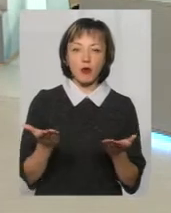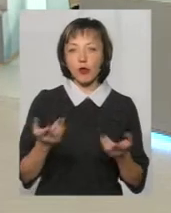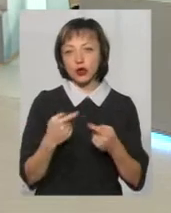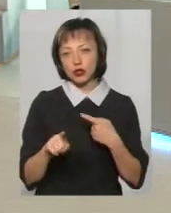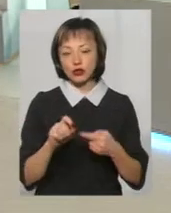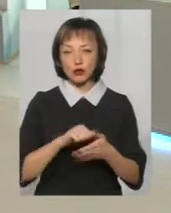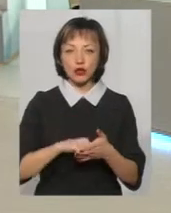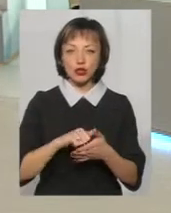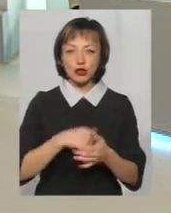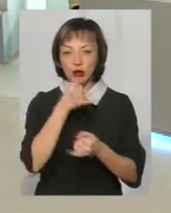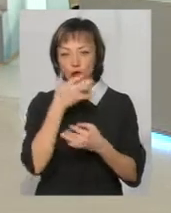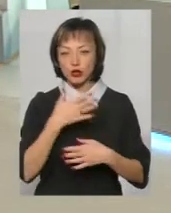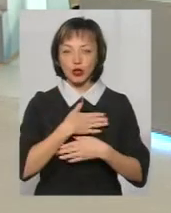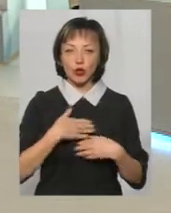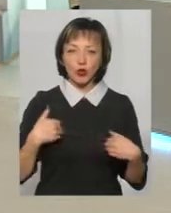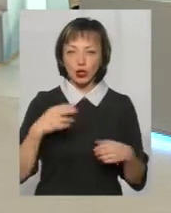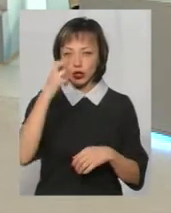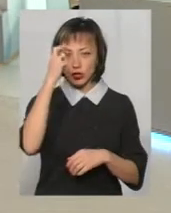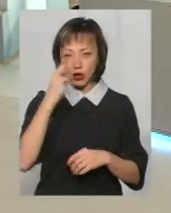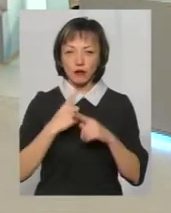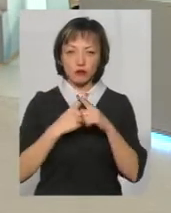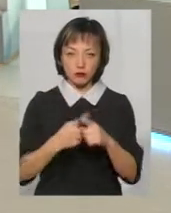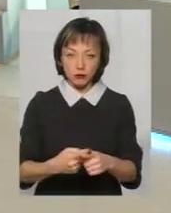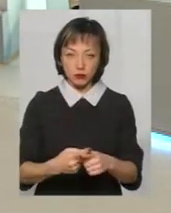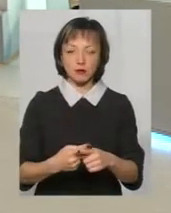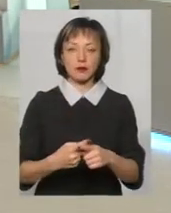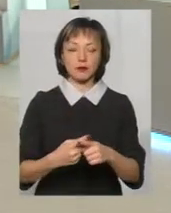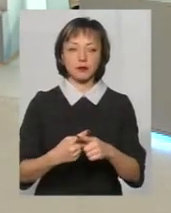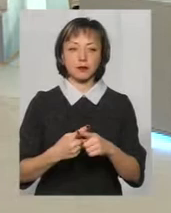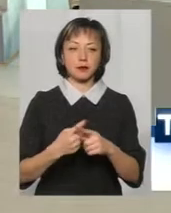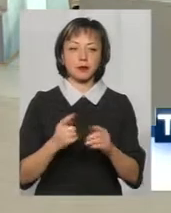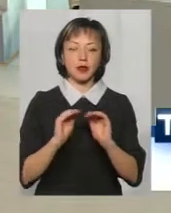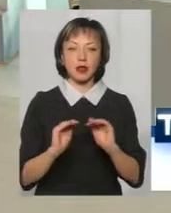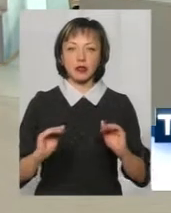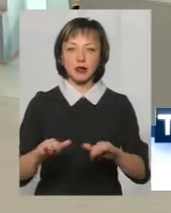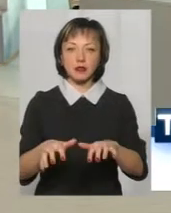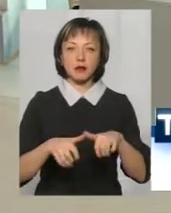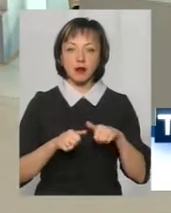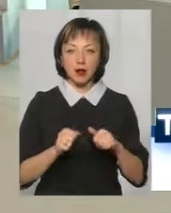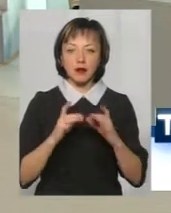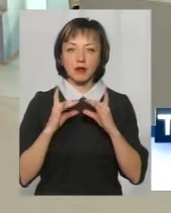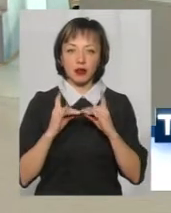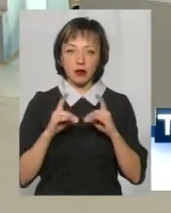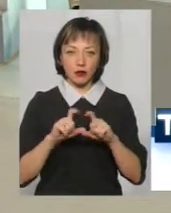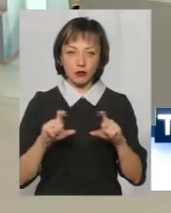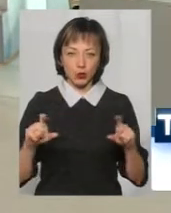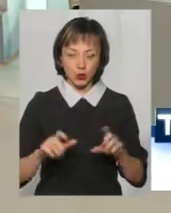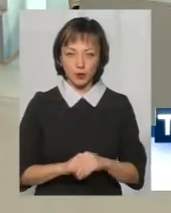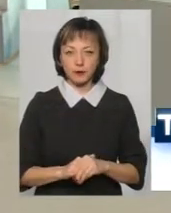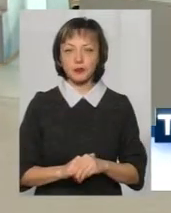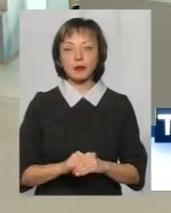можливостей вона не може, не хоче. Держава пішла її на зустріч, дітей забрали, мама віддала в школу-інтернат.